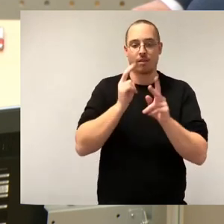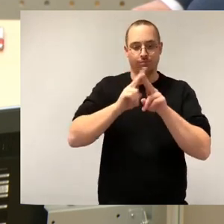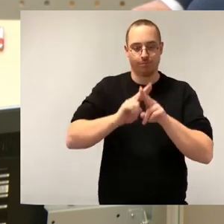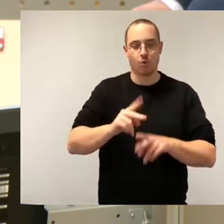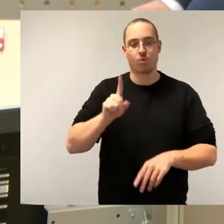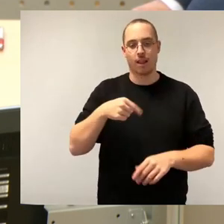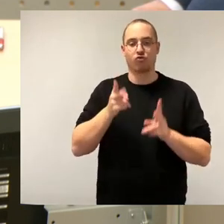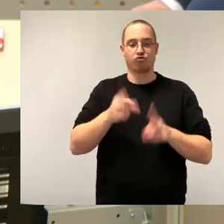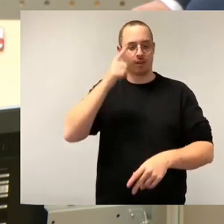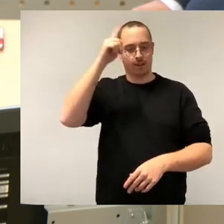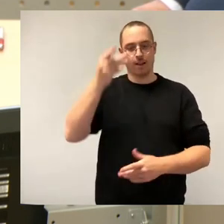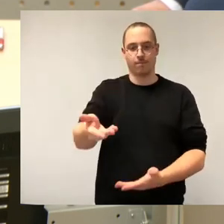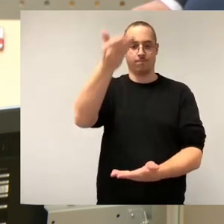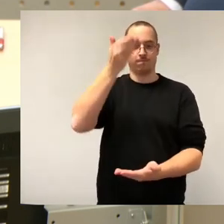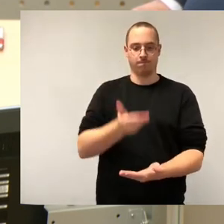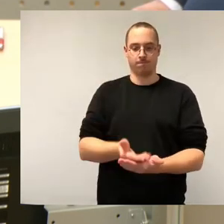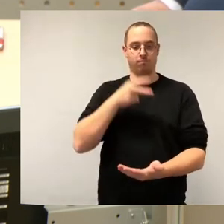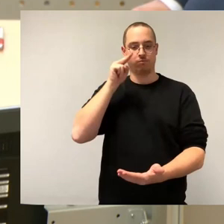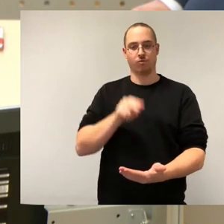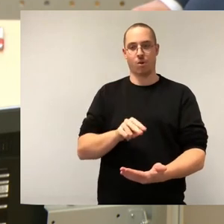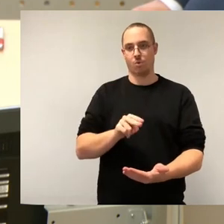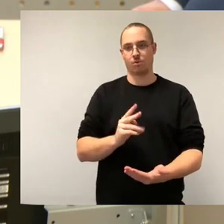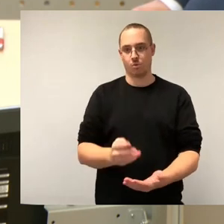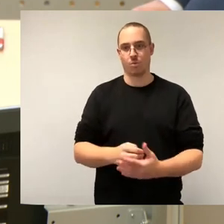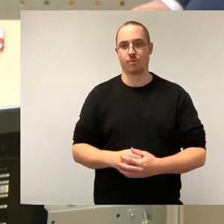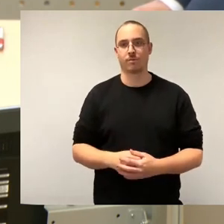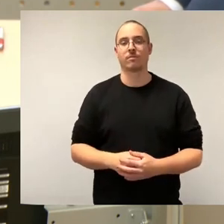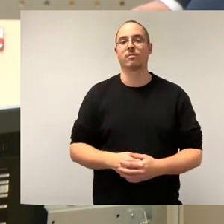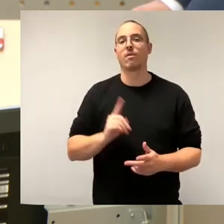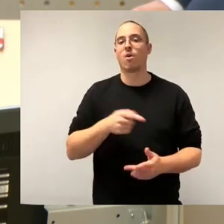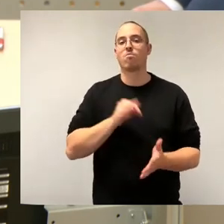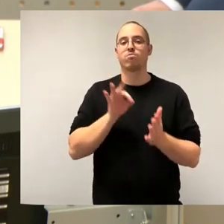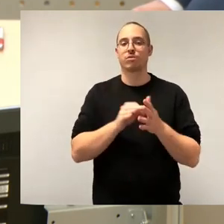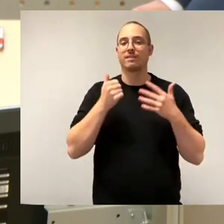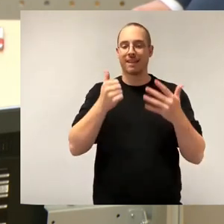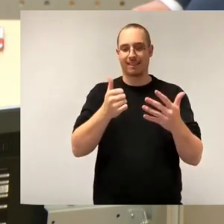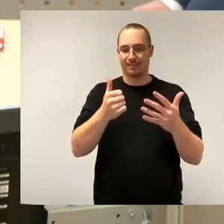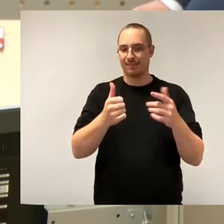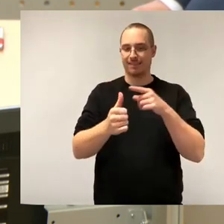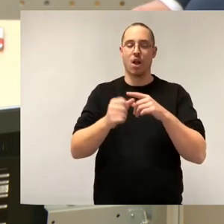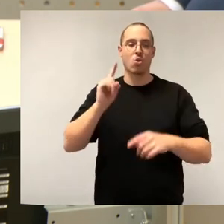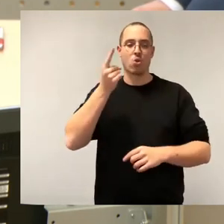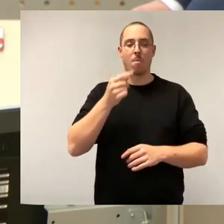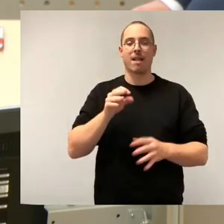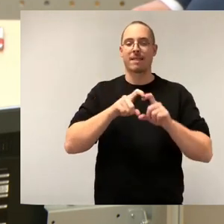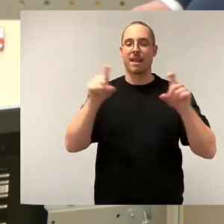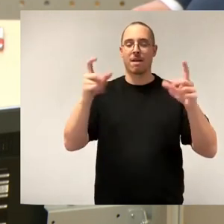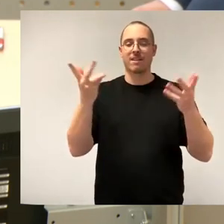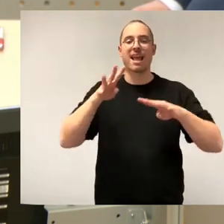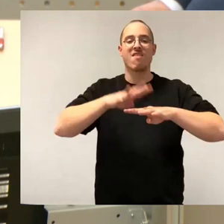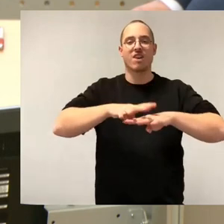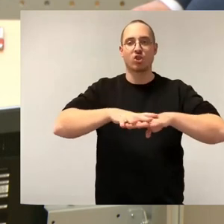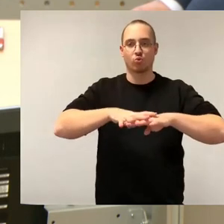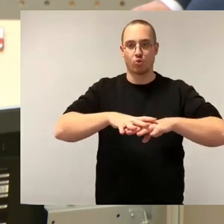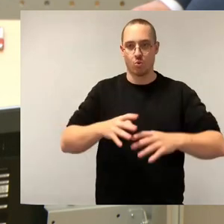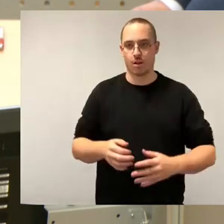Punkt 6 greift noch mal das Thema Infrastruktur auf. Wir waren ja, als wir den Antrag geschrieben haben,